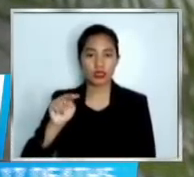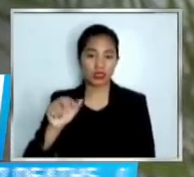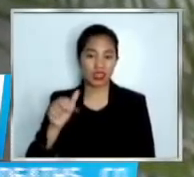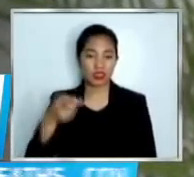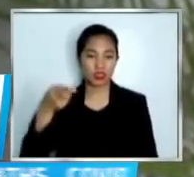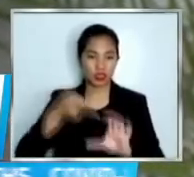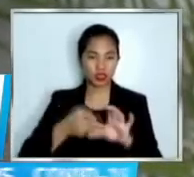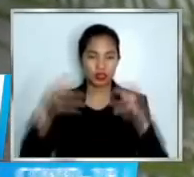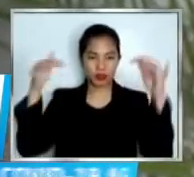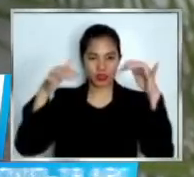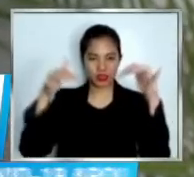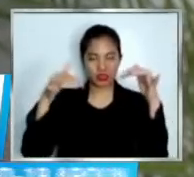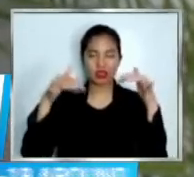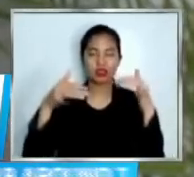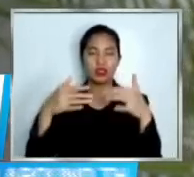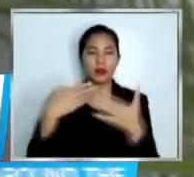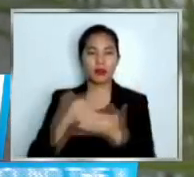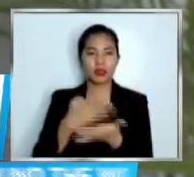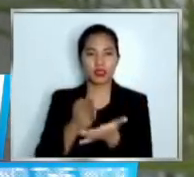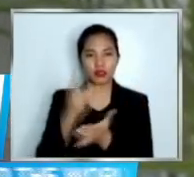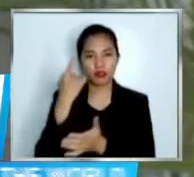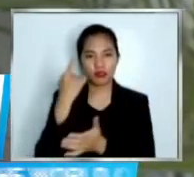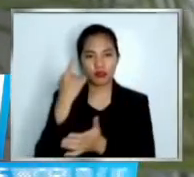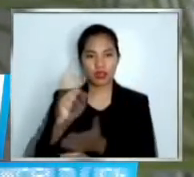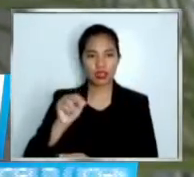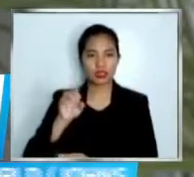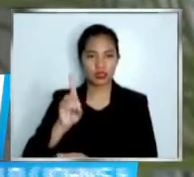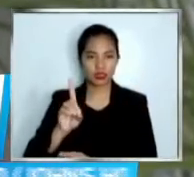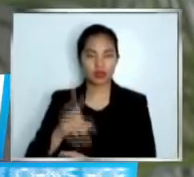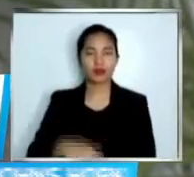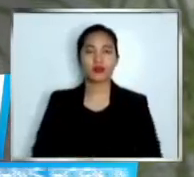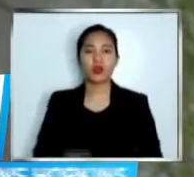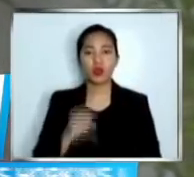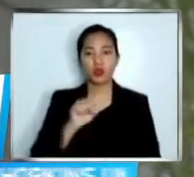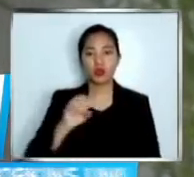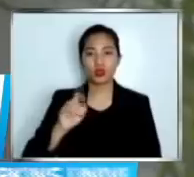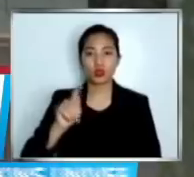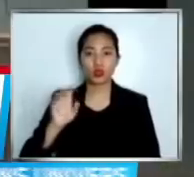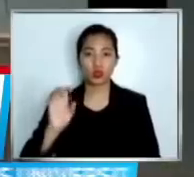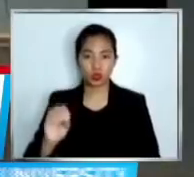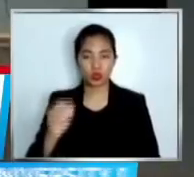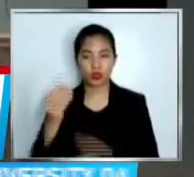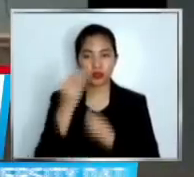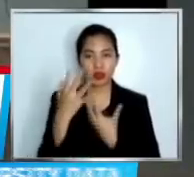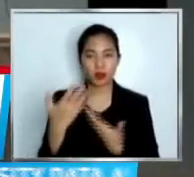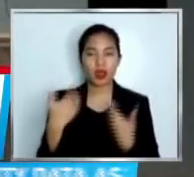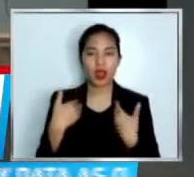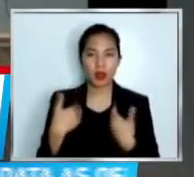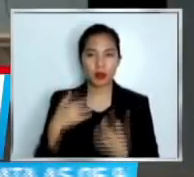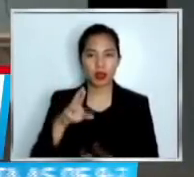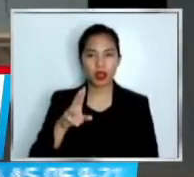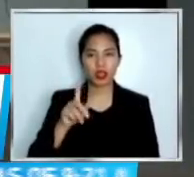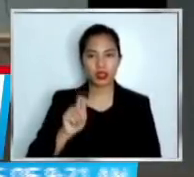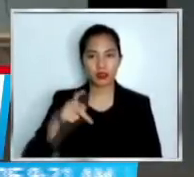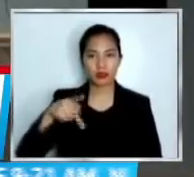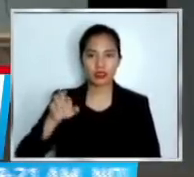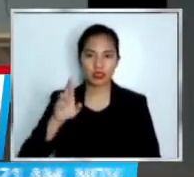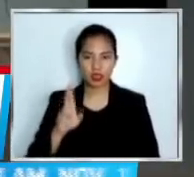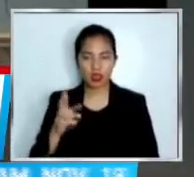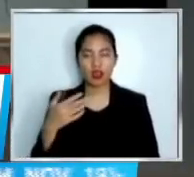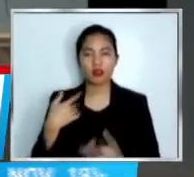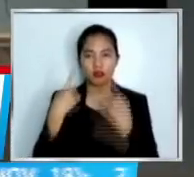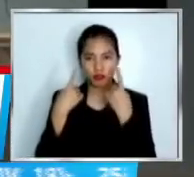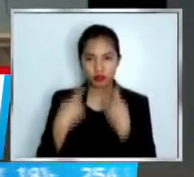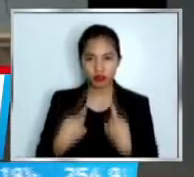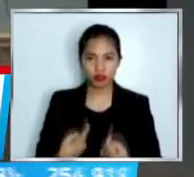of National Defense. Ayon kay Senate President Tito Soto magpapa-RT-PCR test ang lahat ng na-expose sa kalihim. I